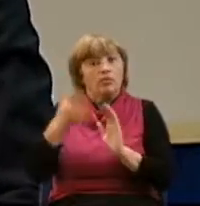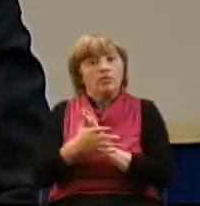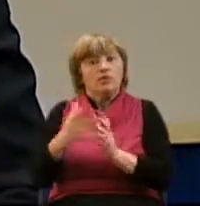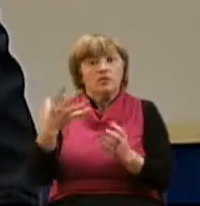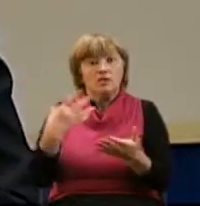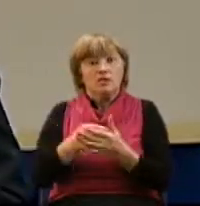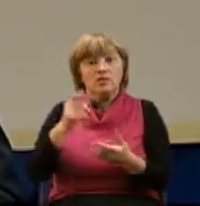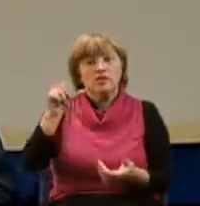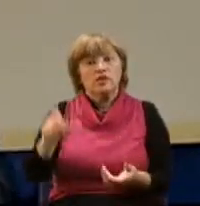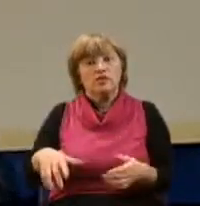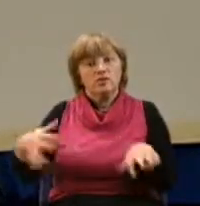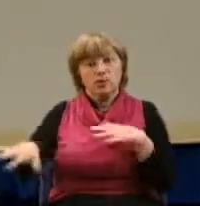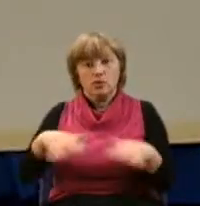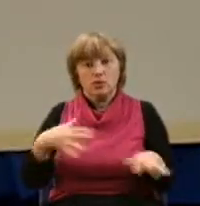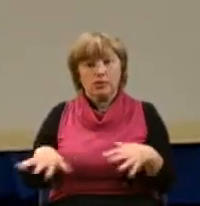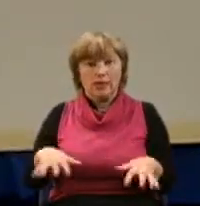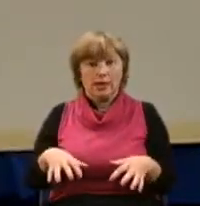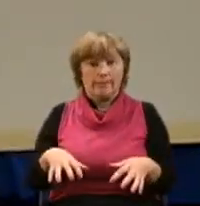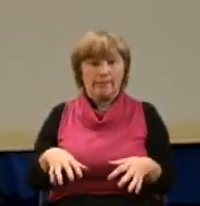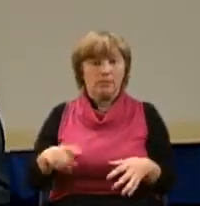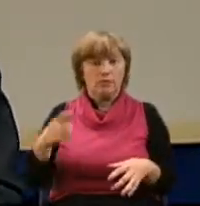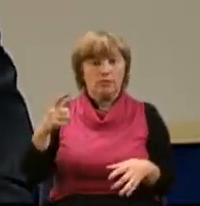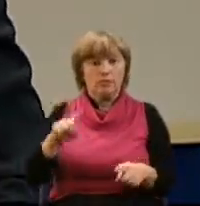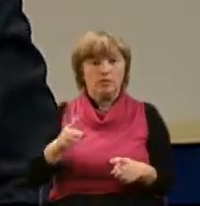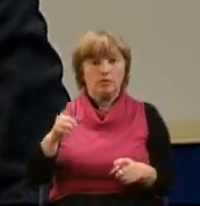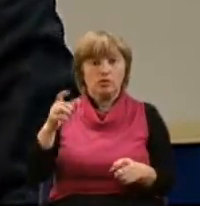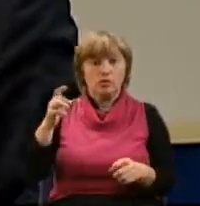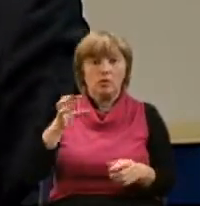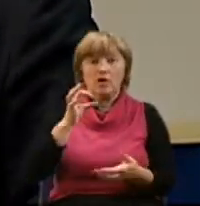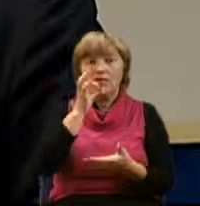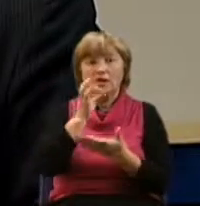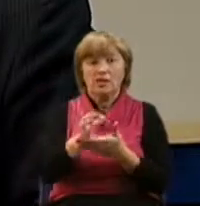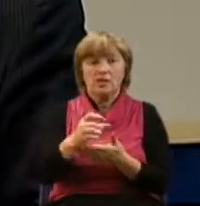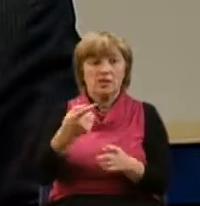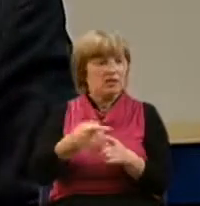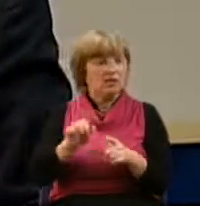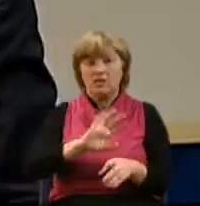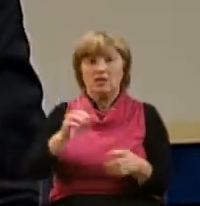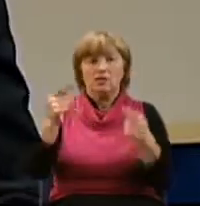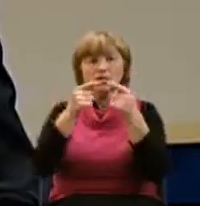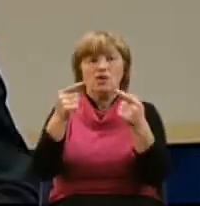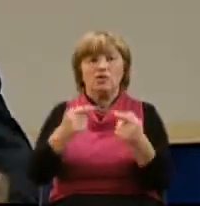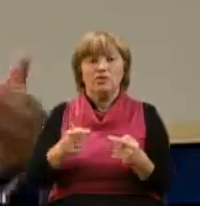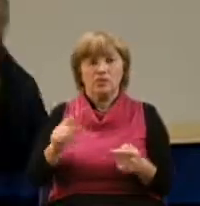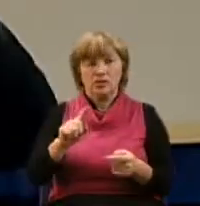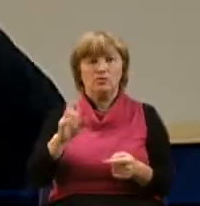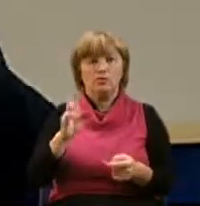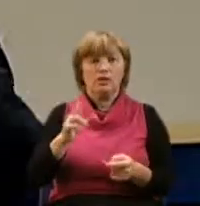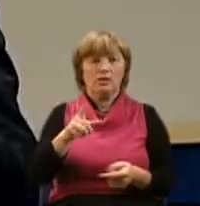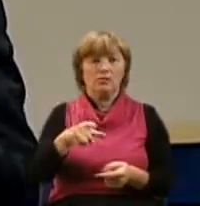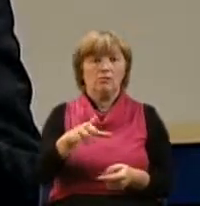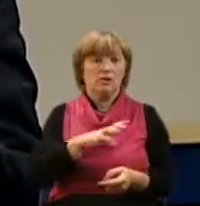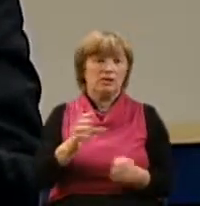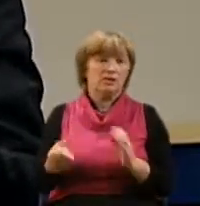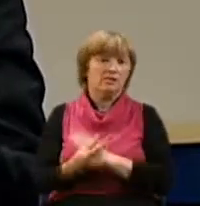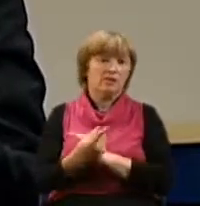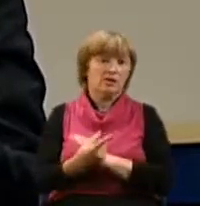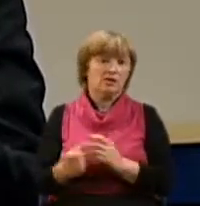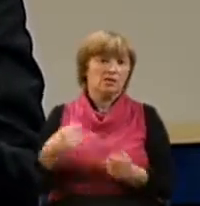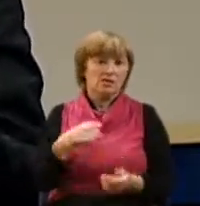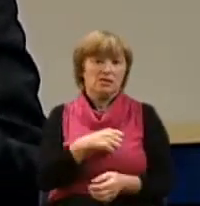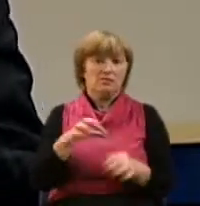Он осознал, что то, что он говорил, это не соответствовало тому, кем он является.